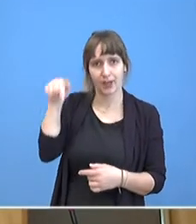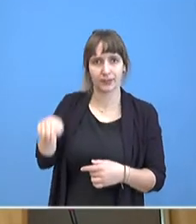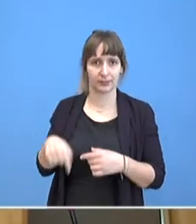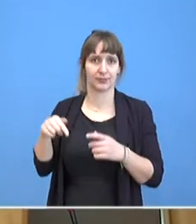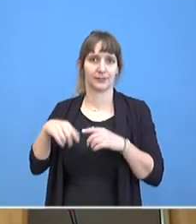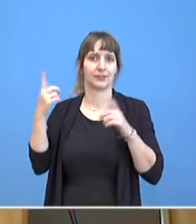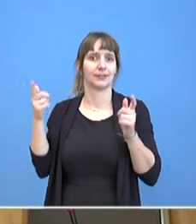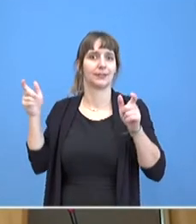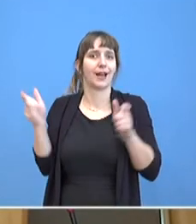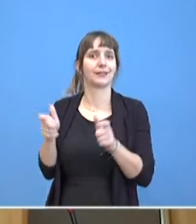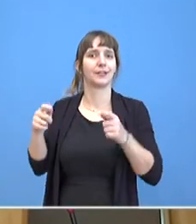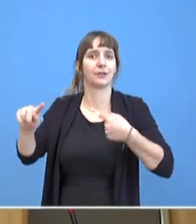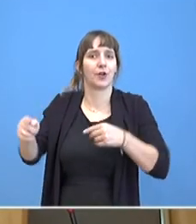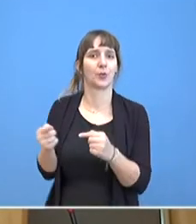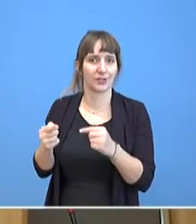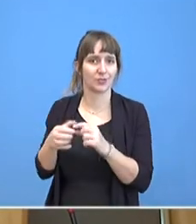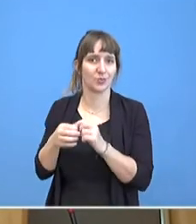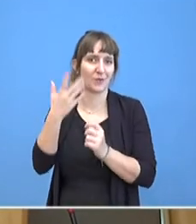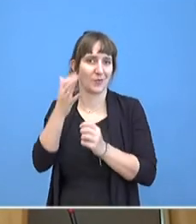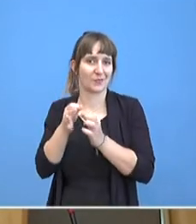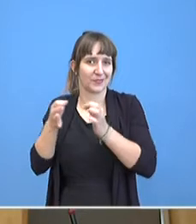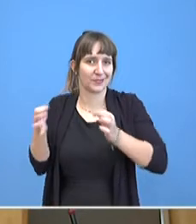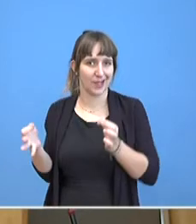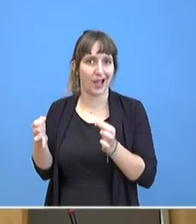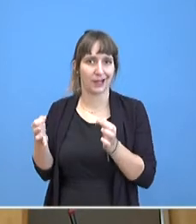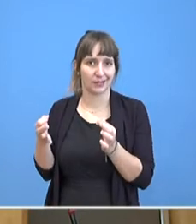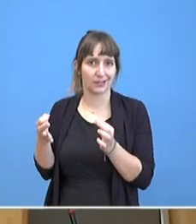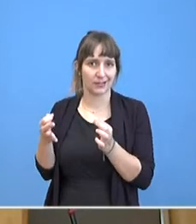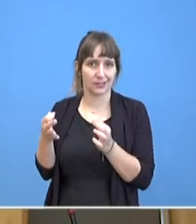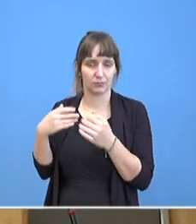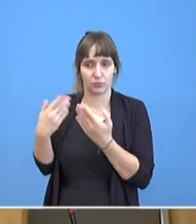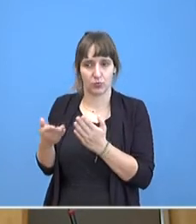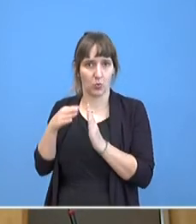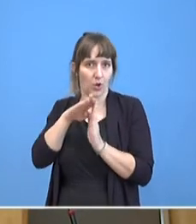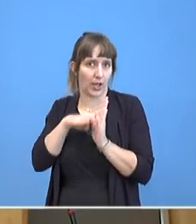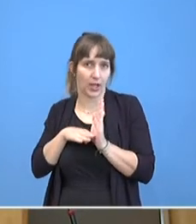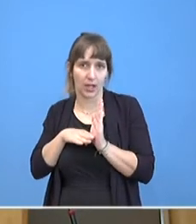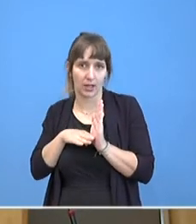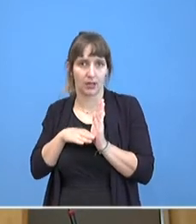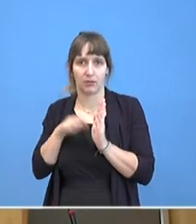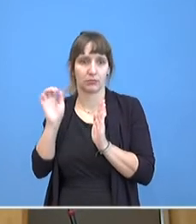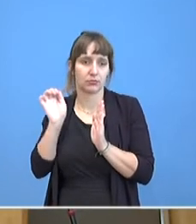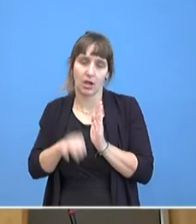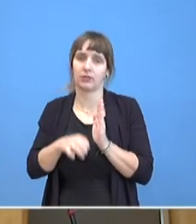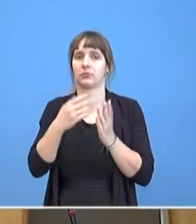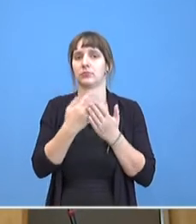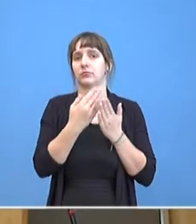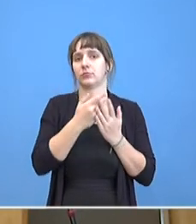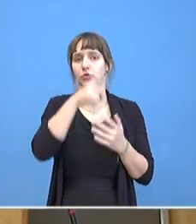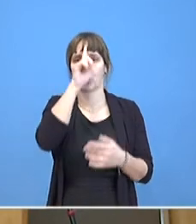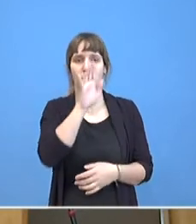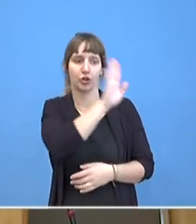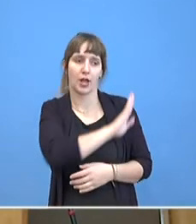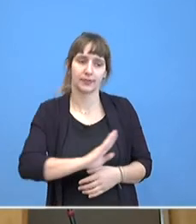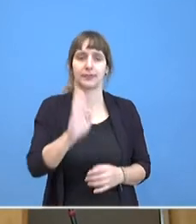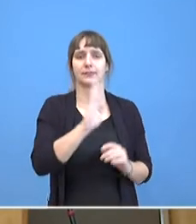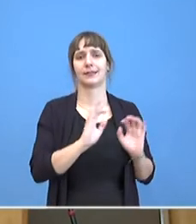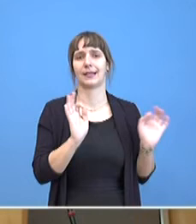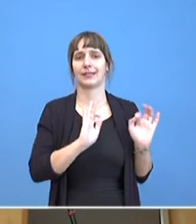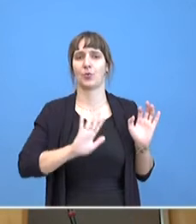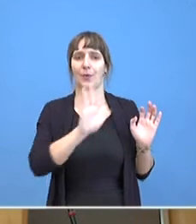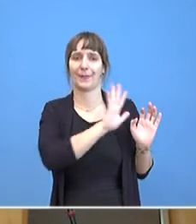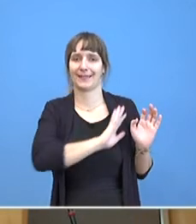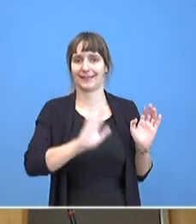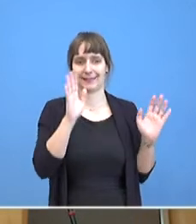Tage bei negativen Tests, auch als Regel anzusetzen bei innerdeutschen Reisen zwischen oder aus